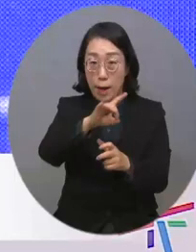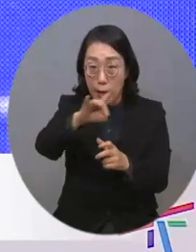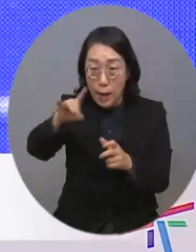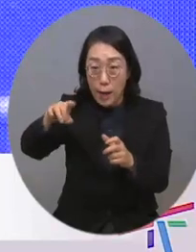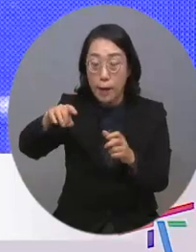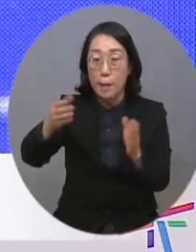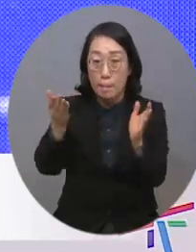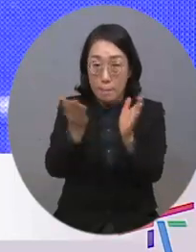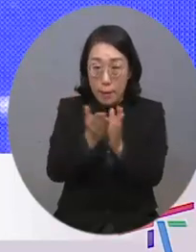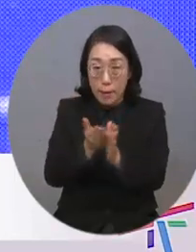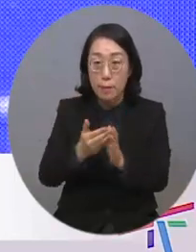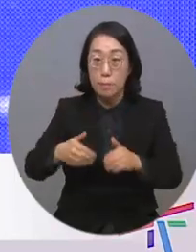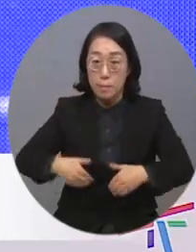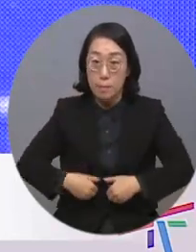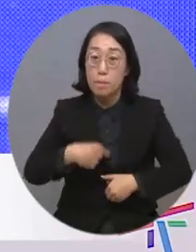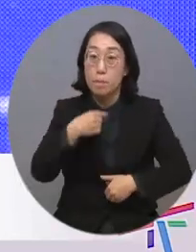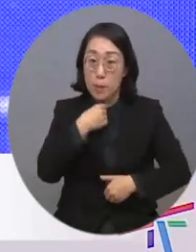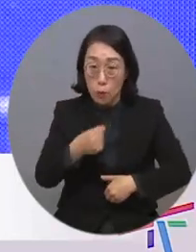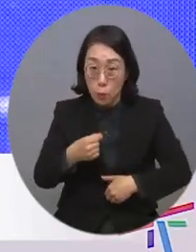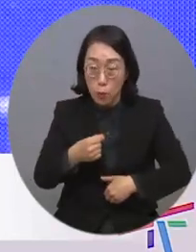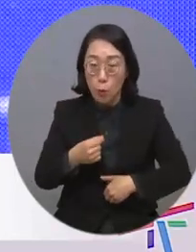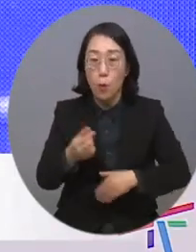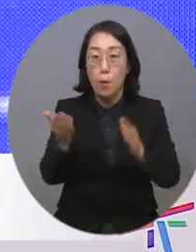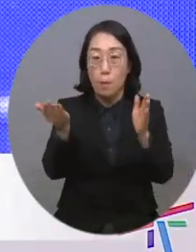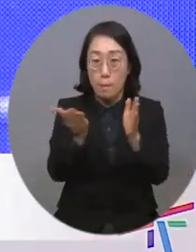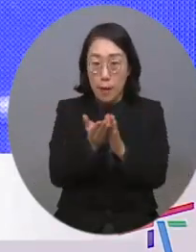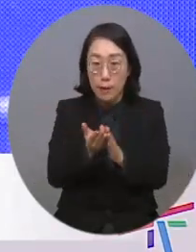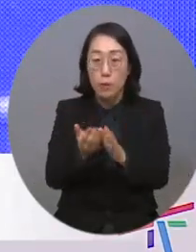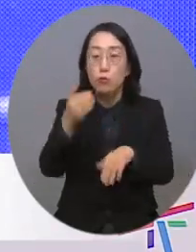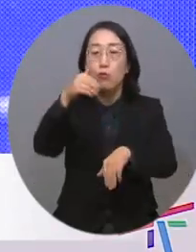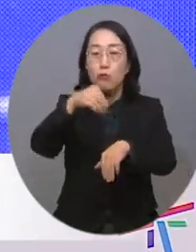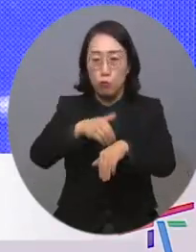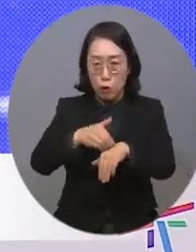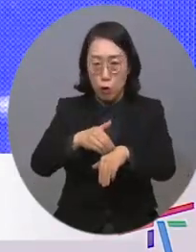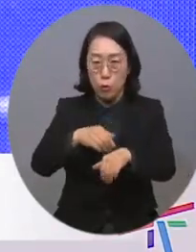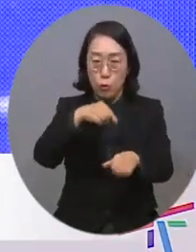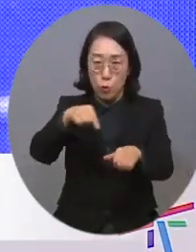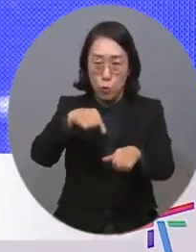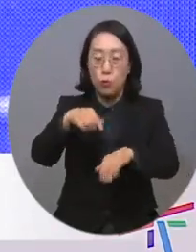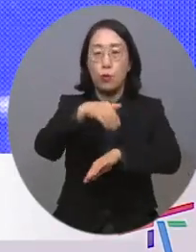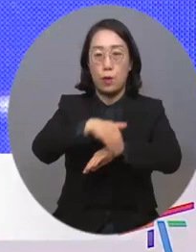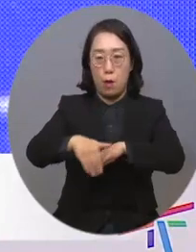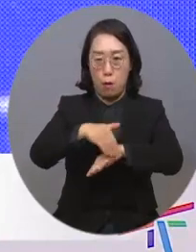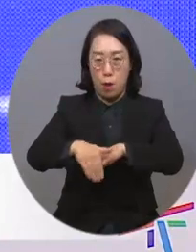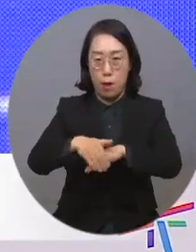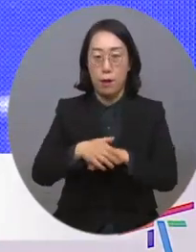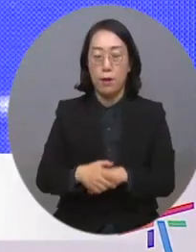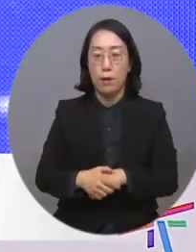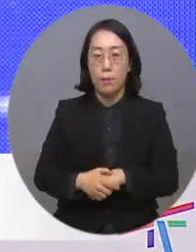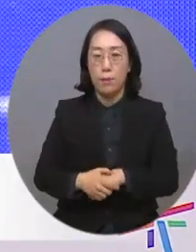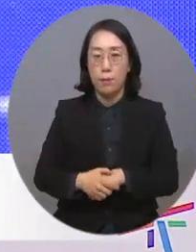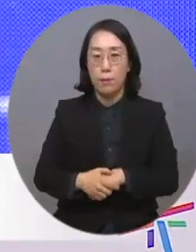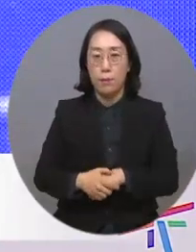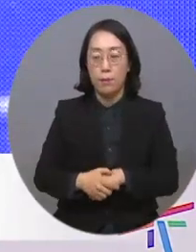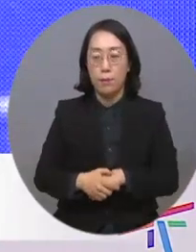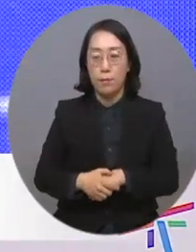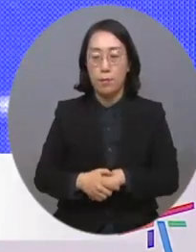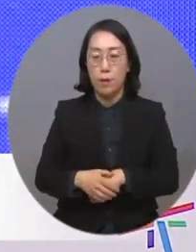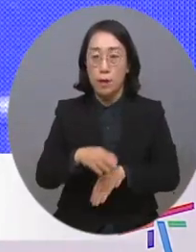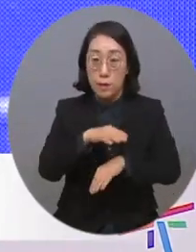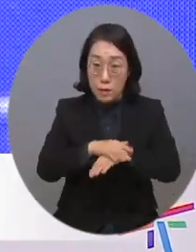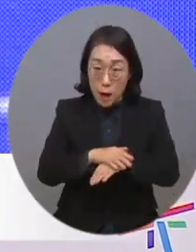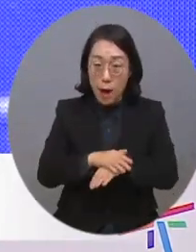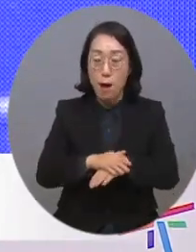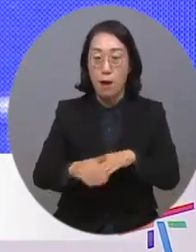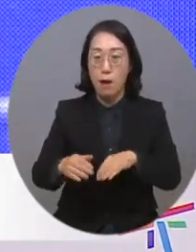수요를 충족할 수 있는 훈련 과정 운영을 계획하였습니다. 경쟁력 있는